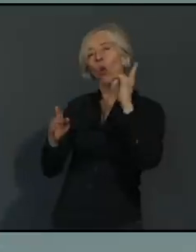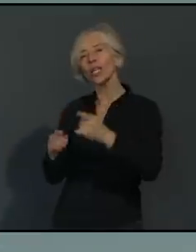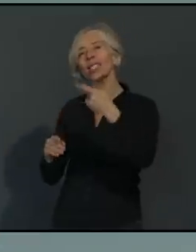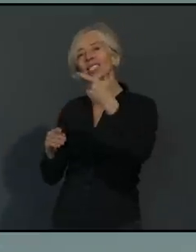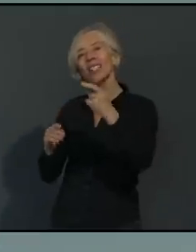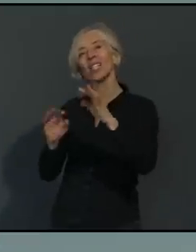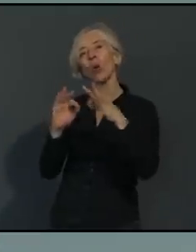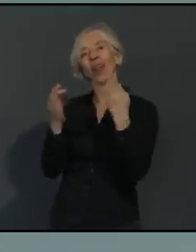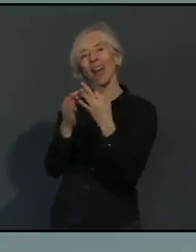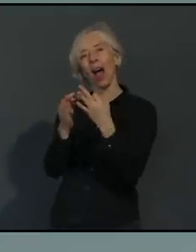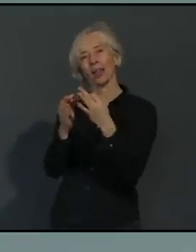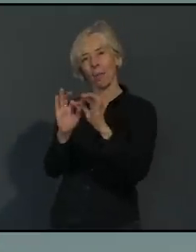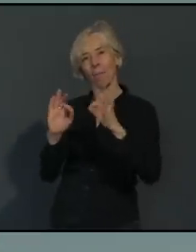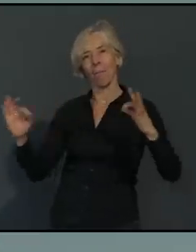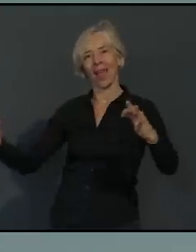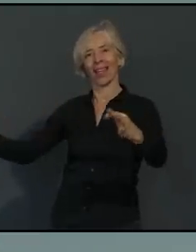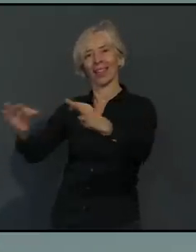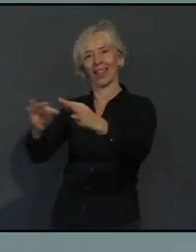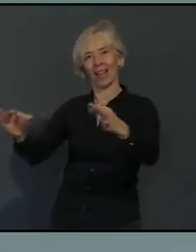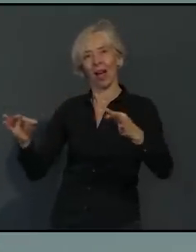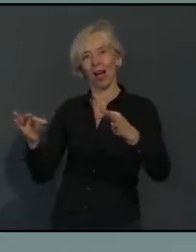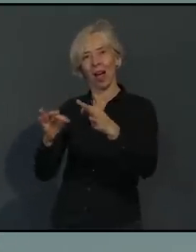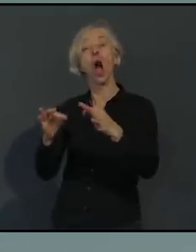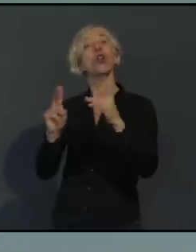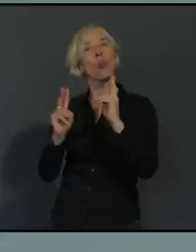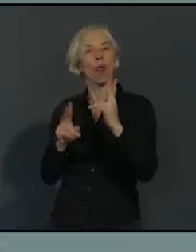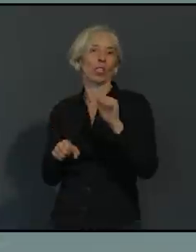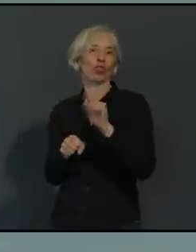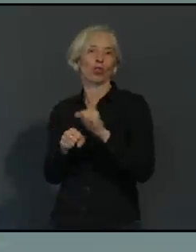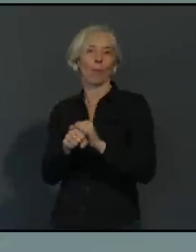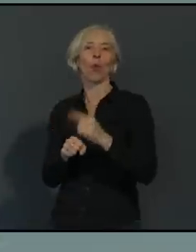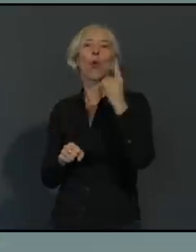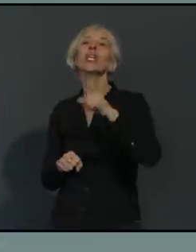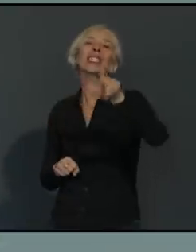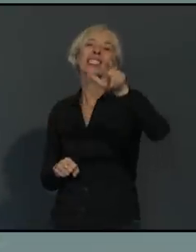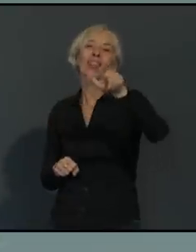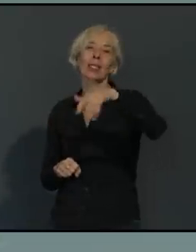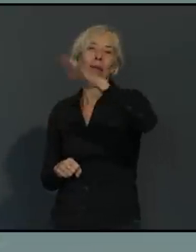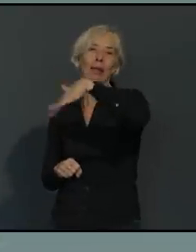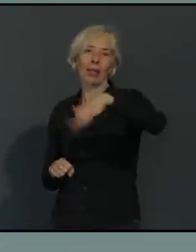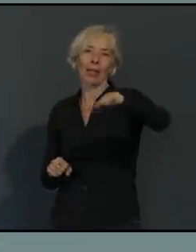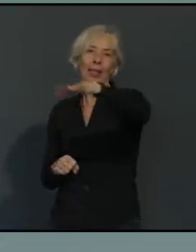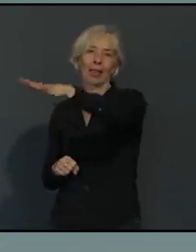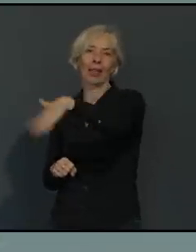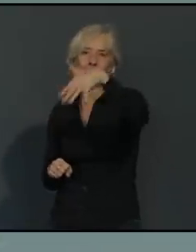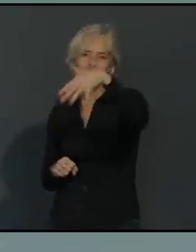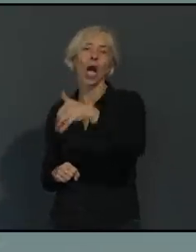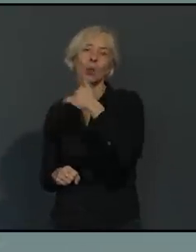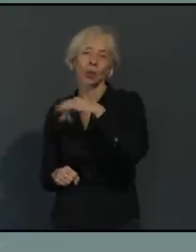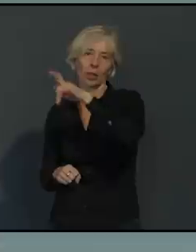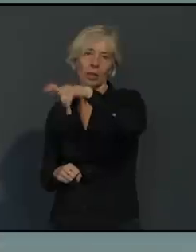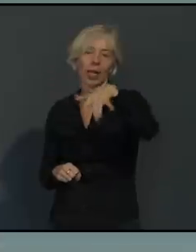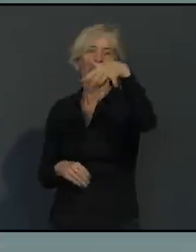haben wir aber die Regelung, dass nur ein Jugendlicher pro zehn Quadratmeter dort sich aufhalten darf. Das heißt also maximal zwölf Jugendliche.